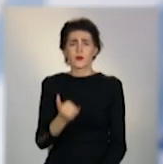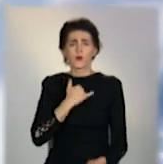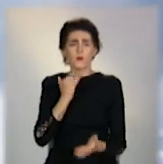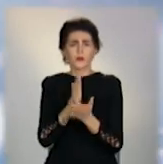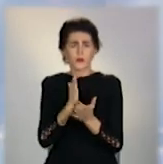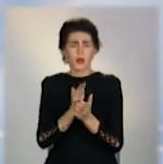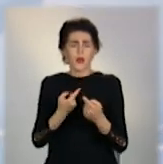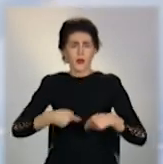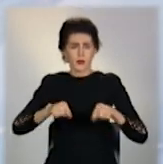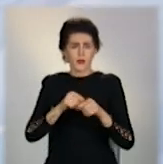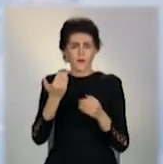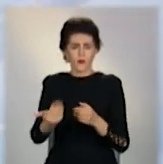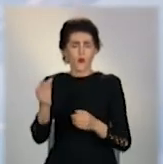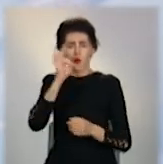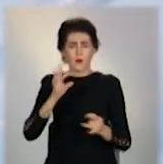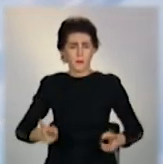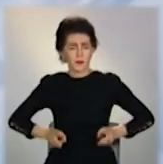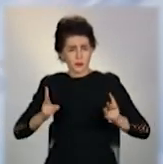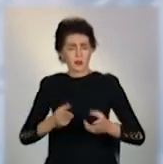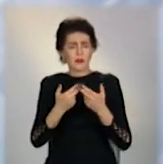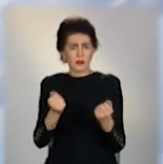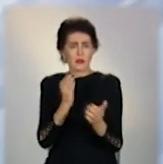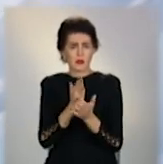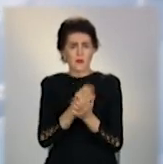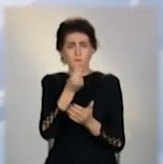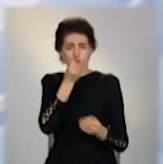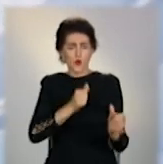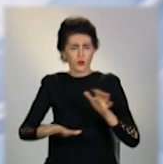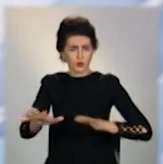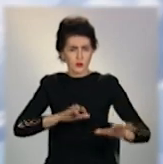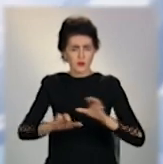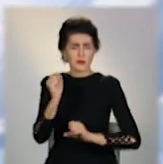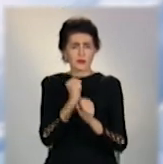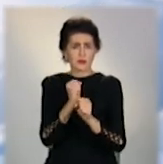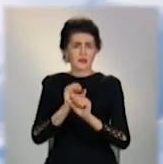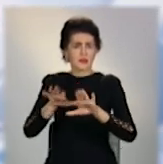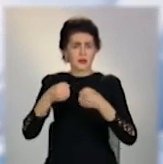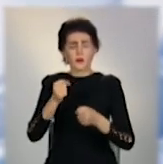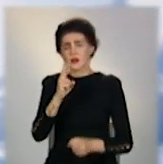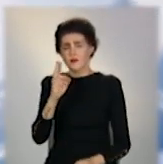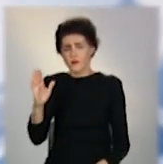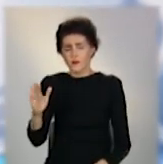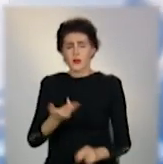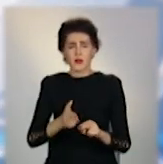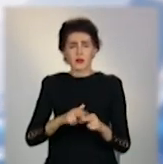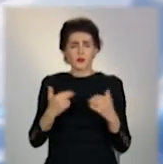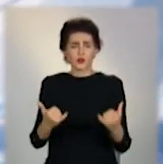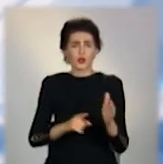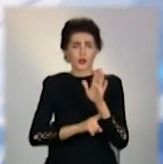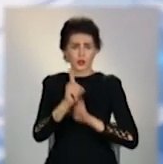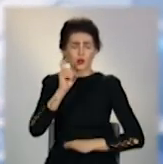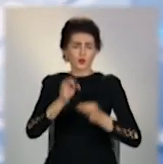производство. По факту того, що дійсно мошенническим путем квартиру чоловіка забрали. Якби йде досудебне